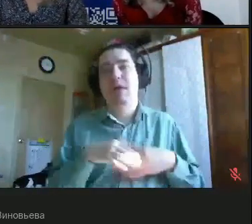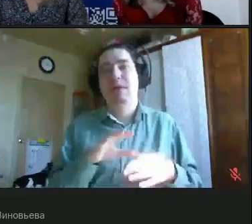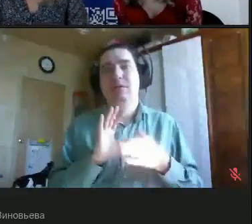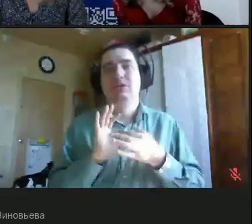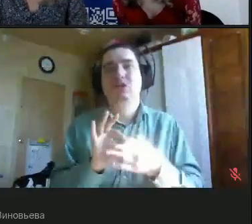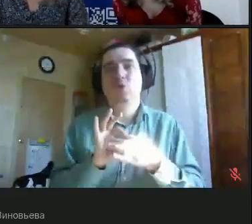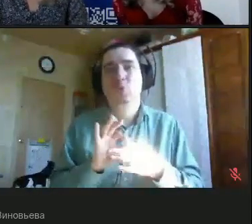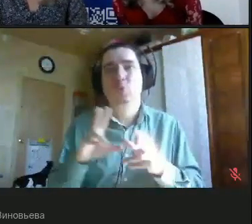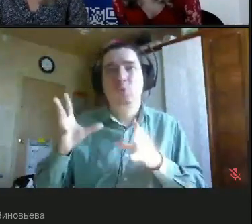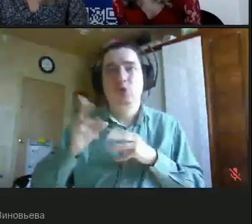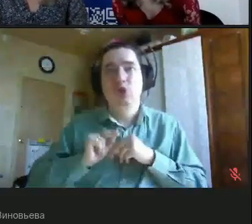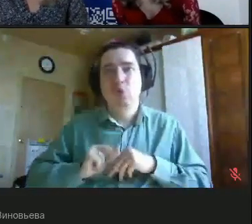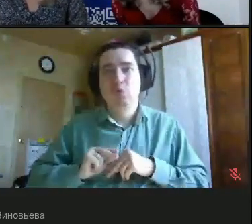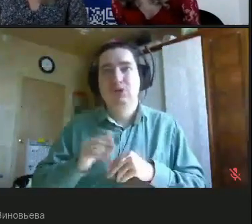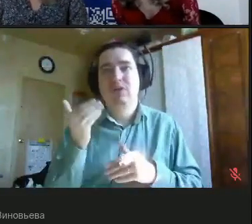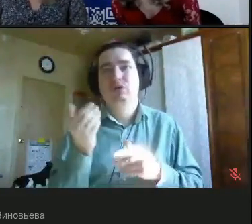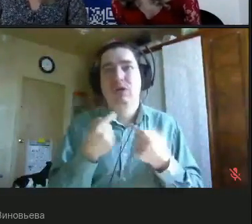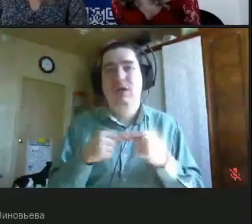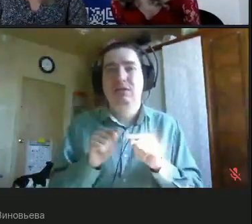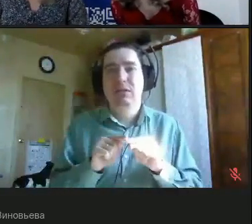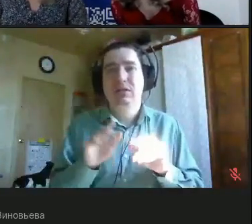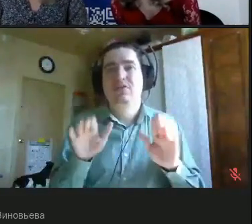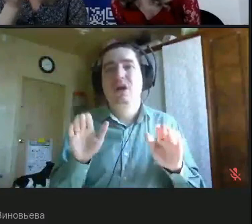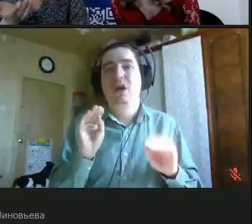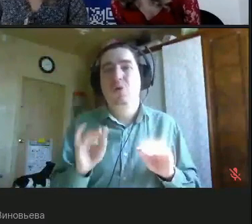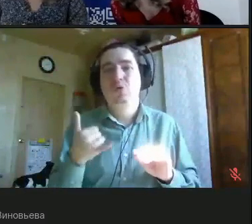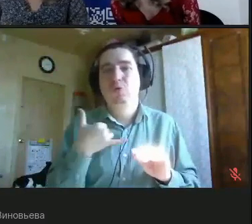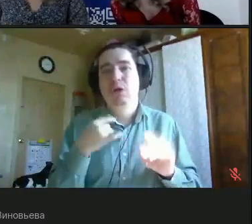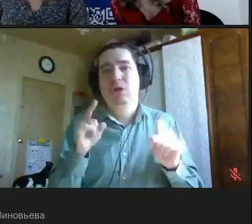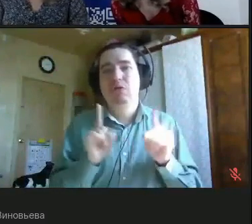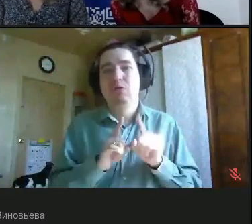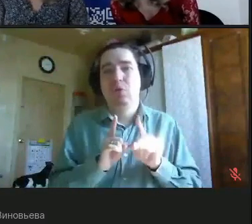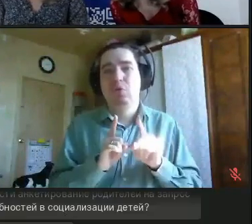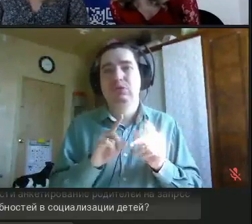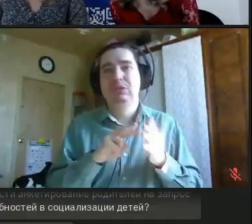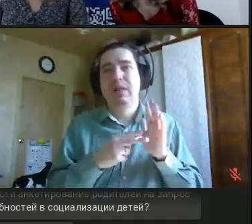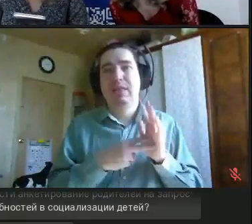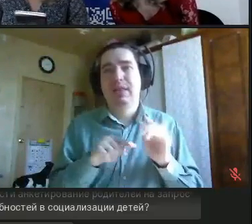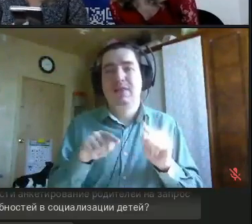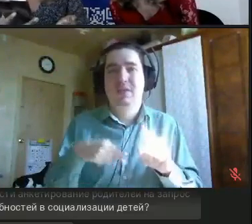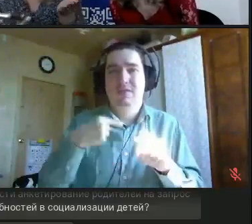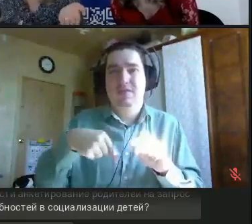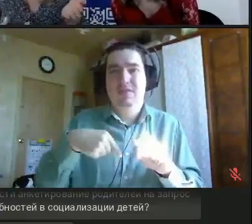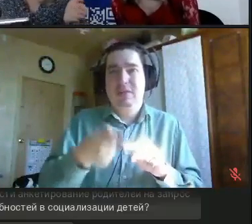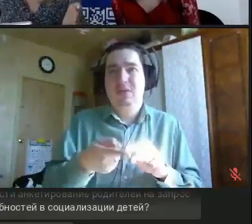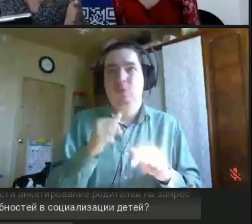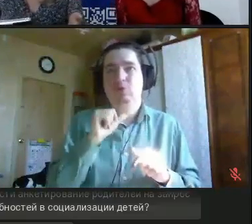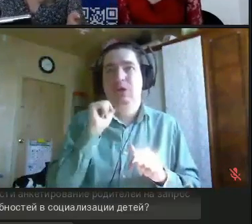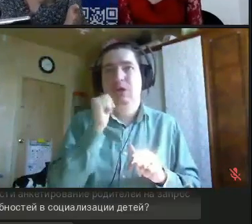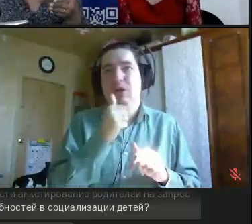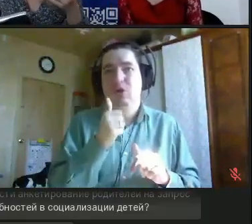привлечением родителей. Воронеж у нас тоже запланирован на следующий год. Я, с вашего позволения, хотела бы озвучить города, которые у нас будут